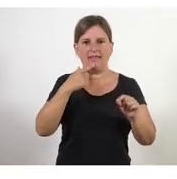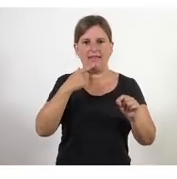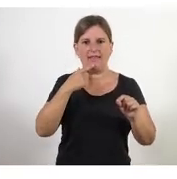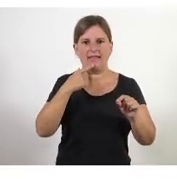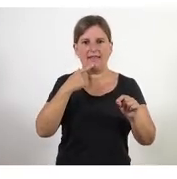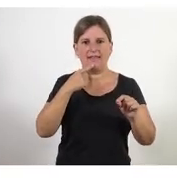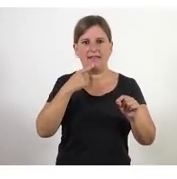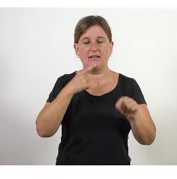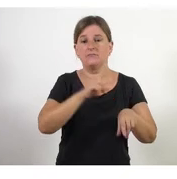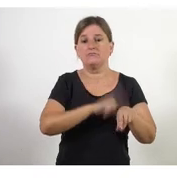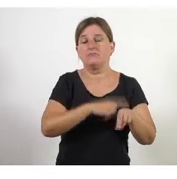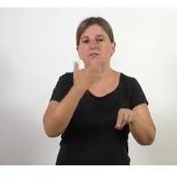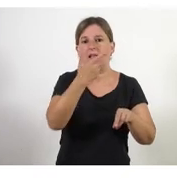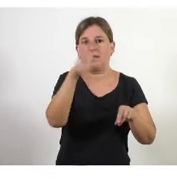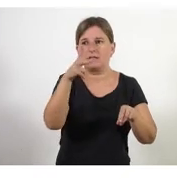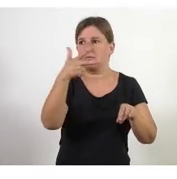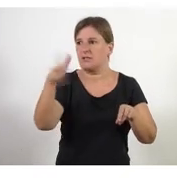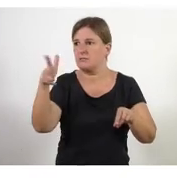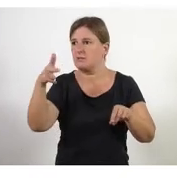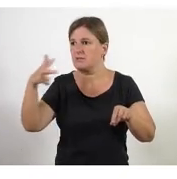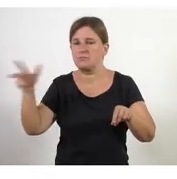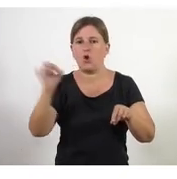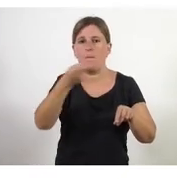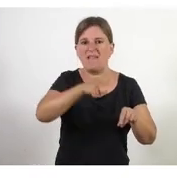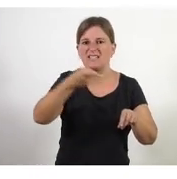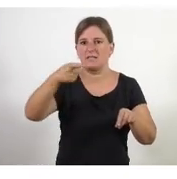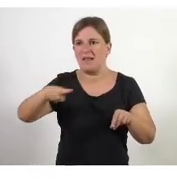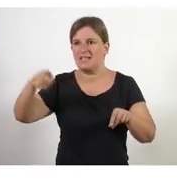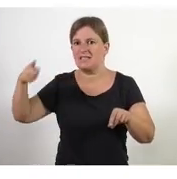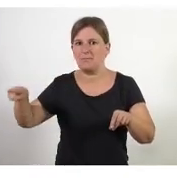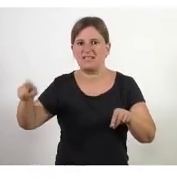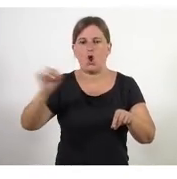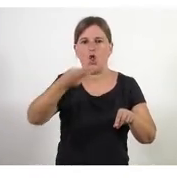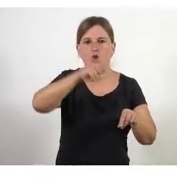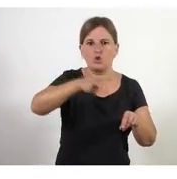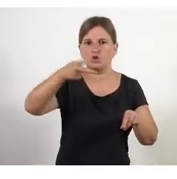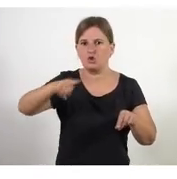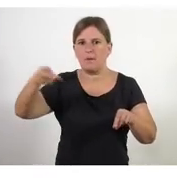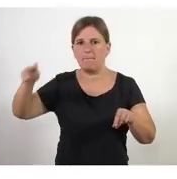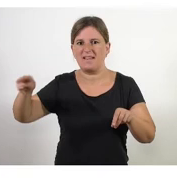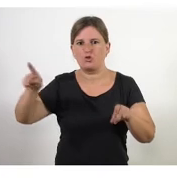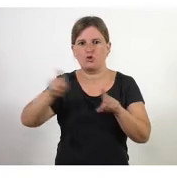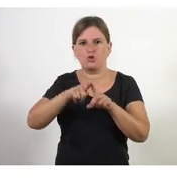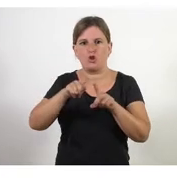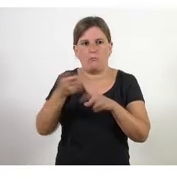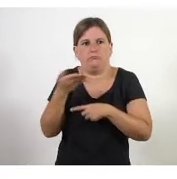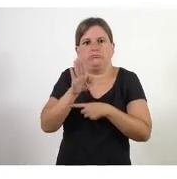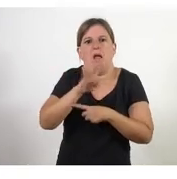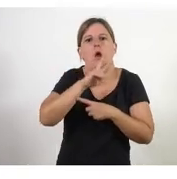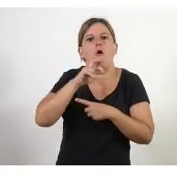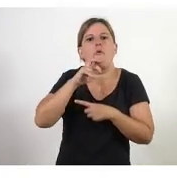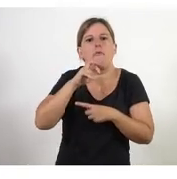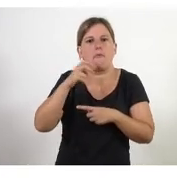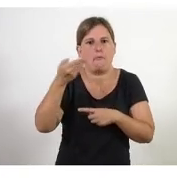X temps cada 3 setmanes cada mes cada 2 mesos vas entregant valor